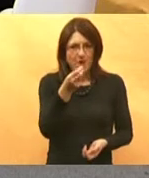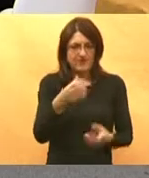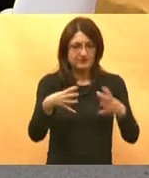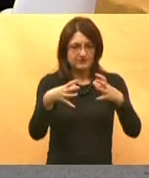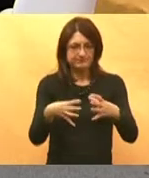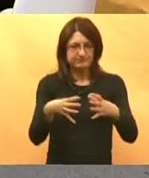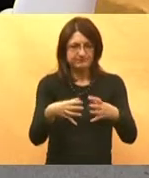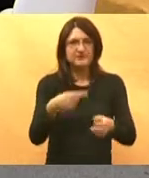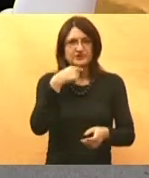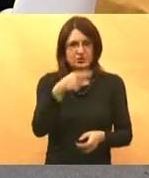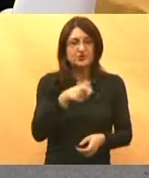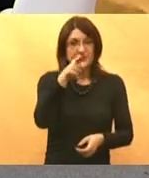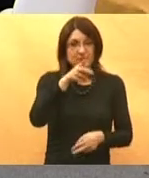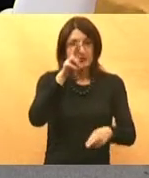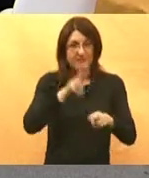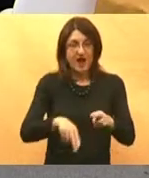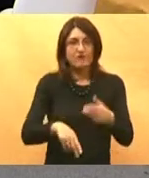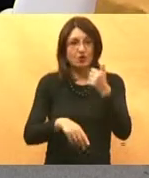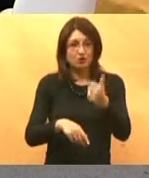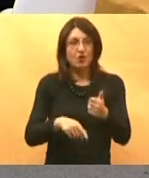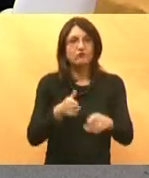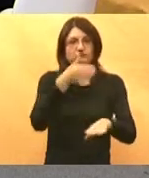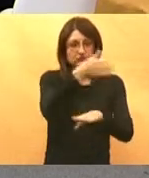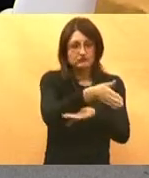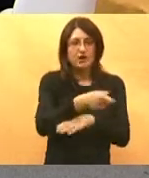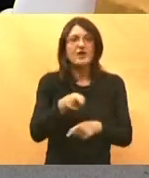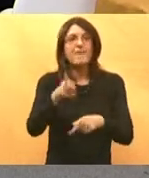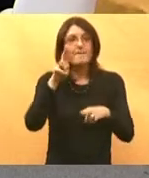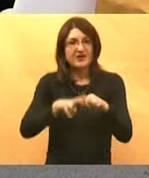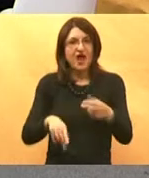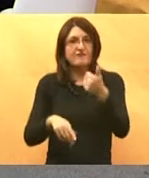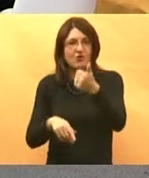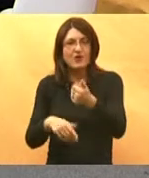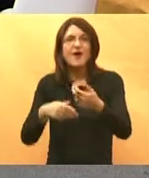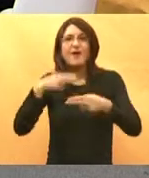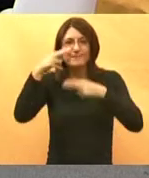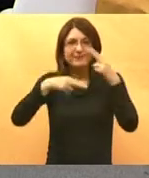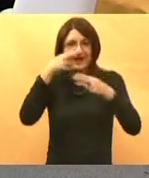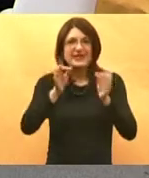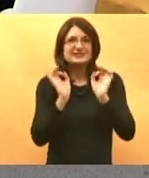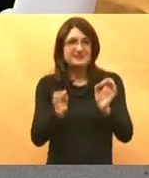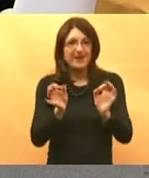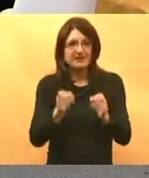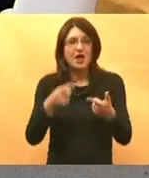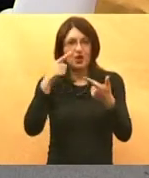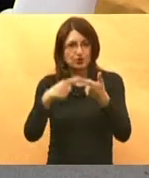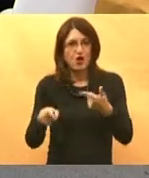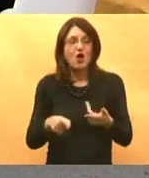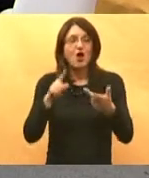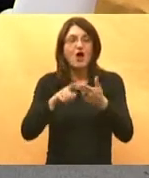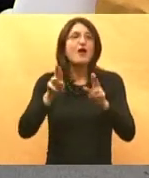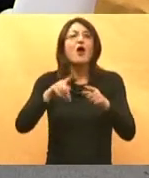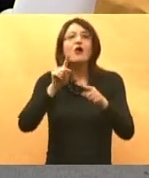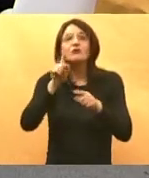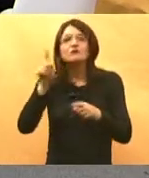pa idemo reći imaš pravo na ovoliko posjeta kod ovoga ovoliko konziljarnih pregleda kod specijalista u godini dana ovoliko